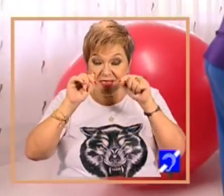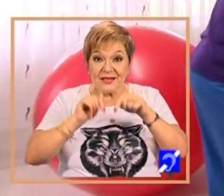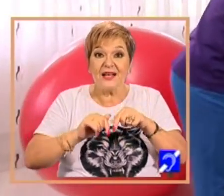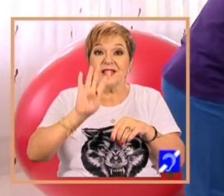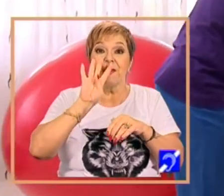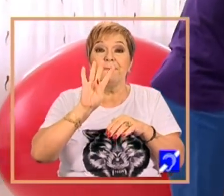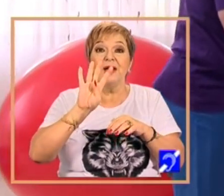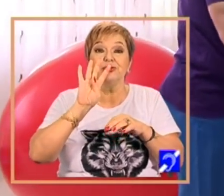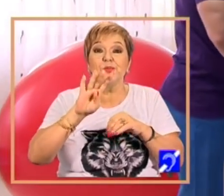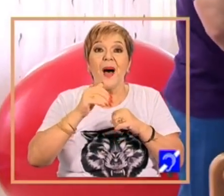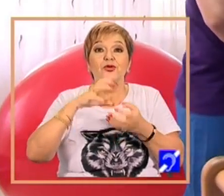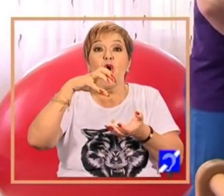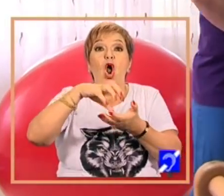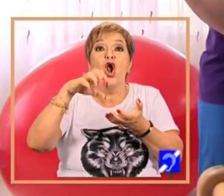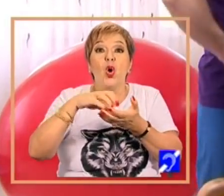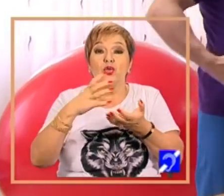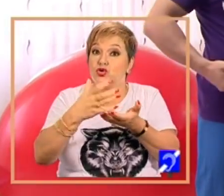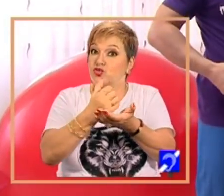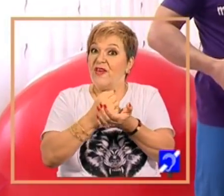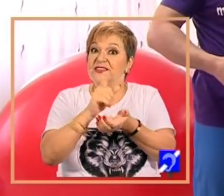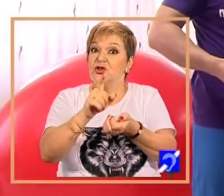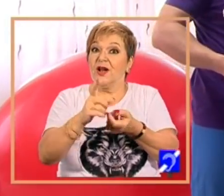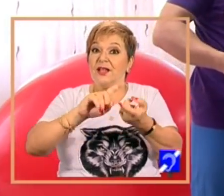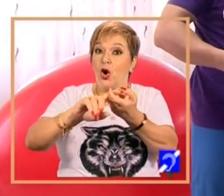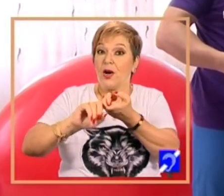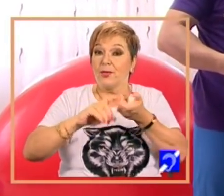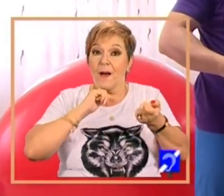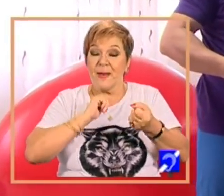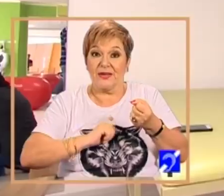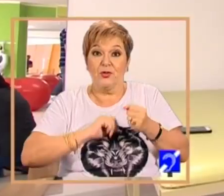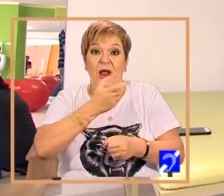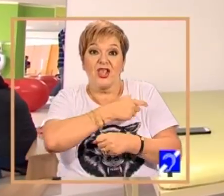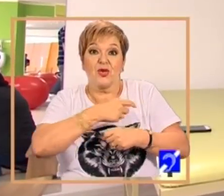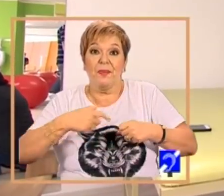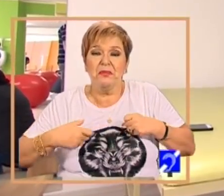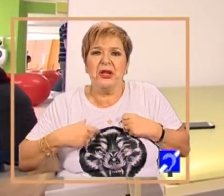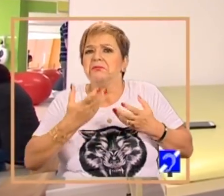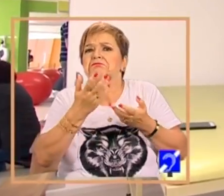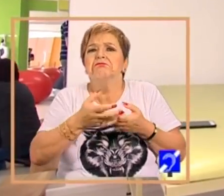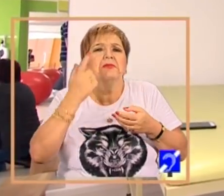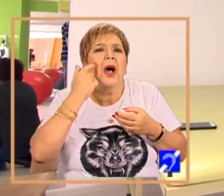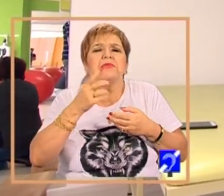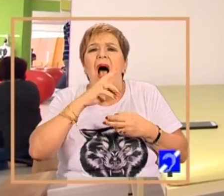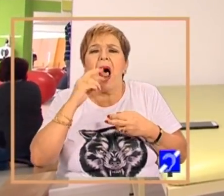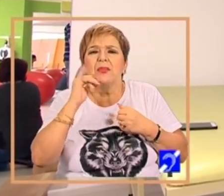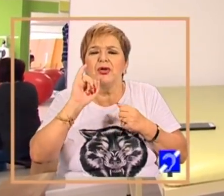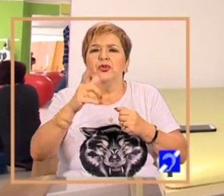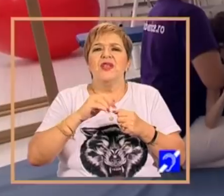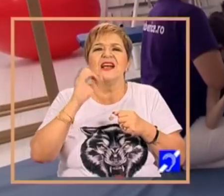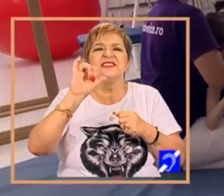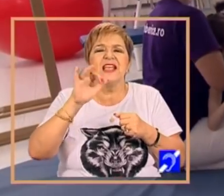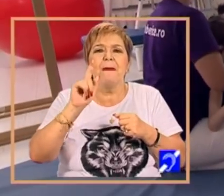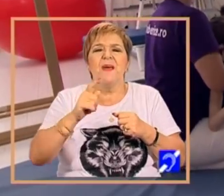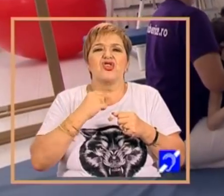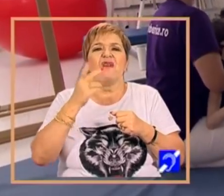44 de locuri subvenționate în parteneriate cu primării ca a municipiului Alba Iulia, Sebeș,